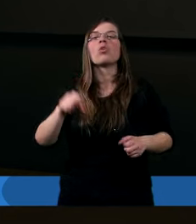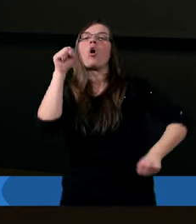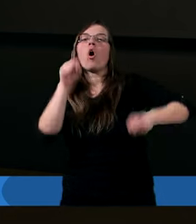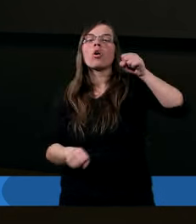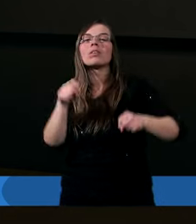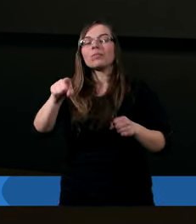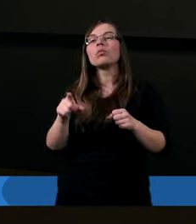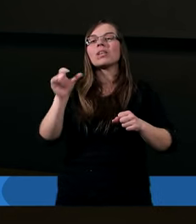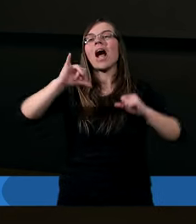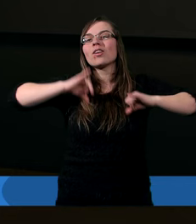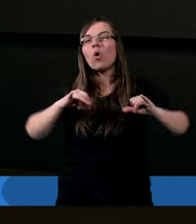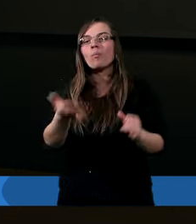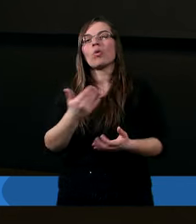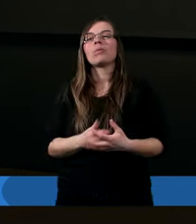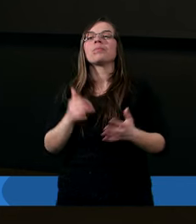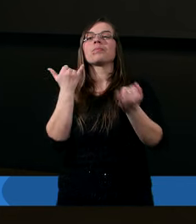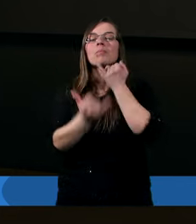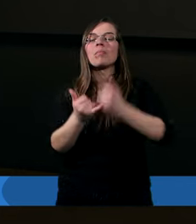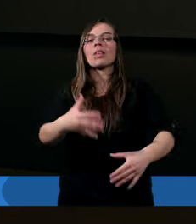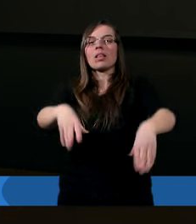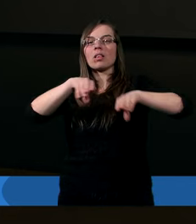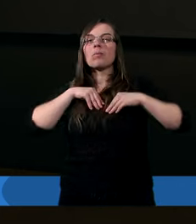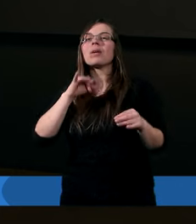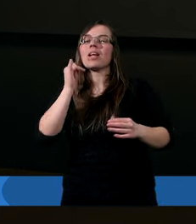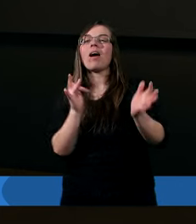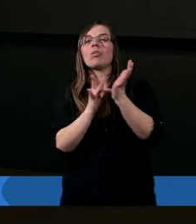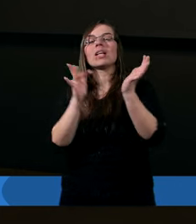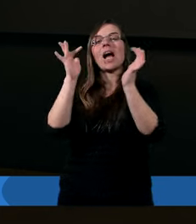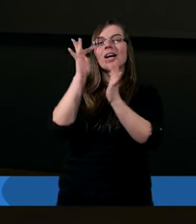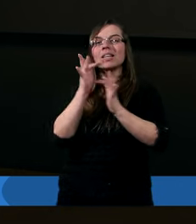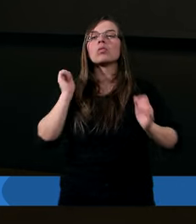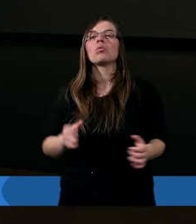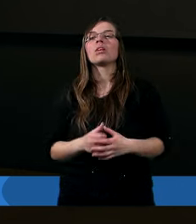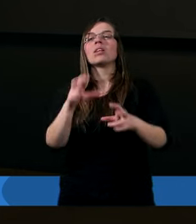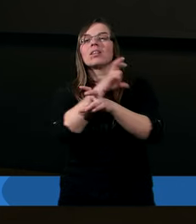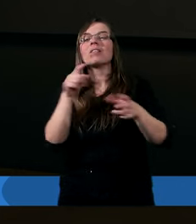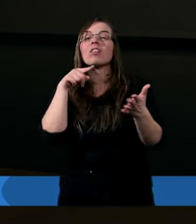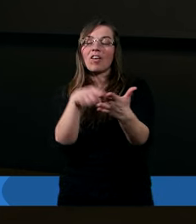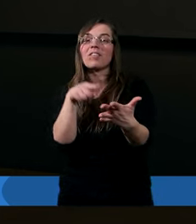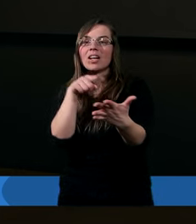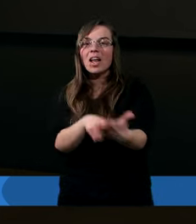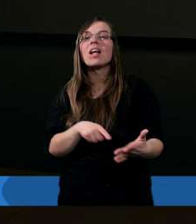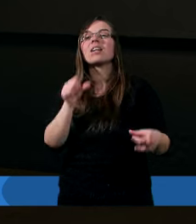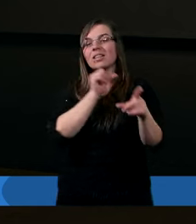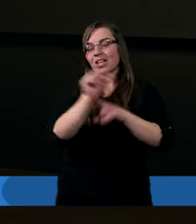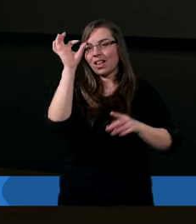pociąga to za sobą. Ktoś powie, a jeżeli przyjmuję jako Jezusa Chrystusa, czy wtedy